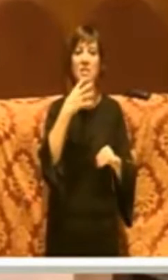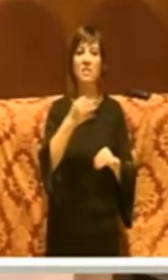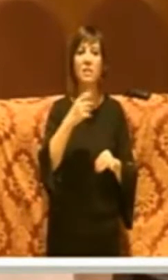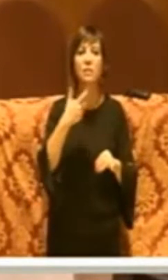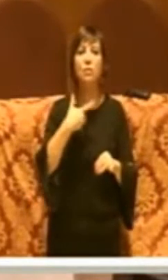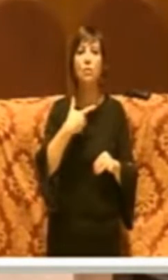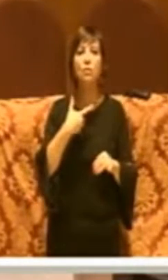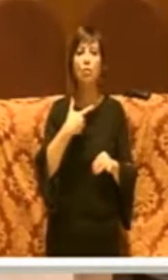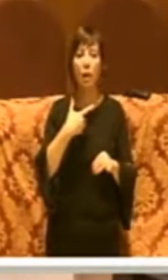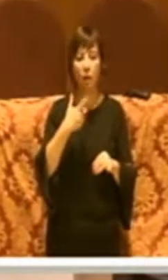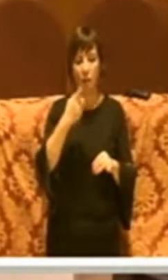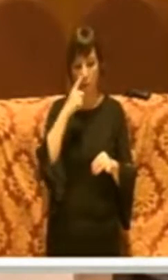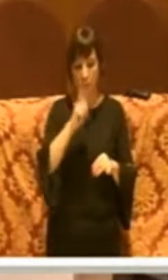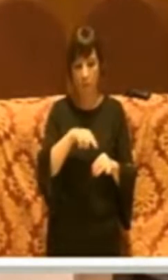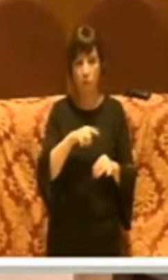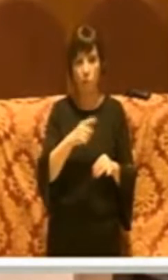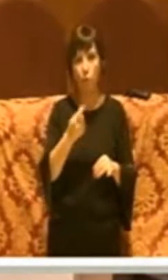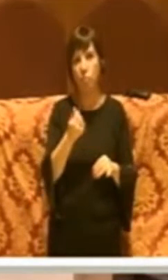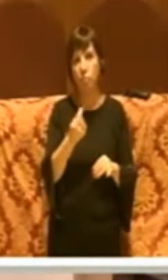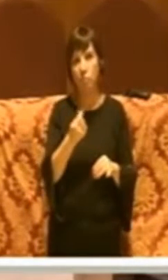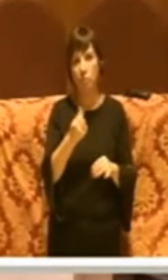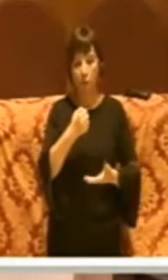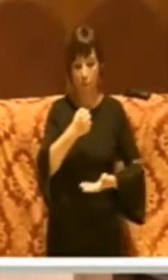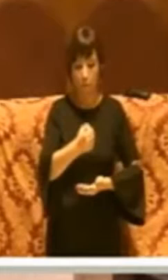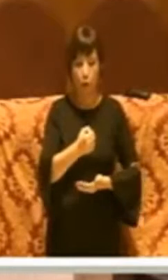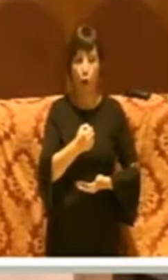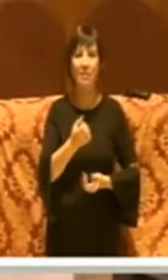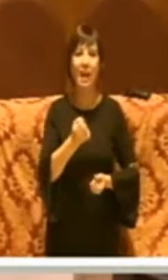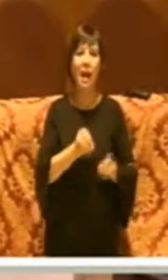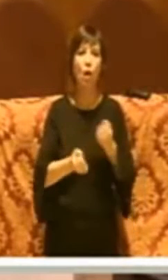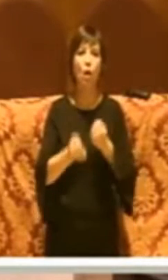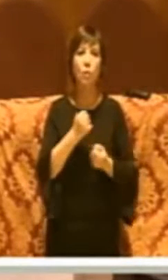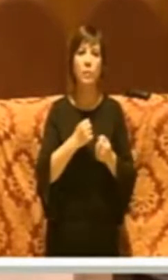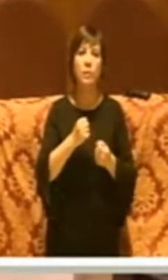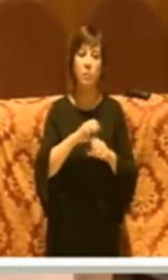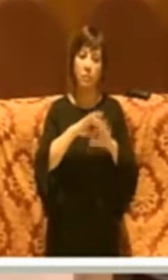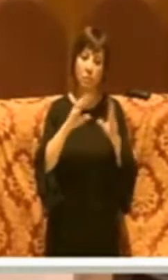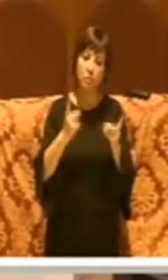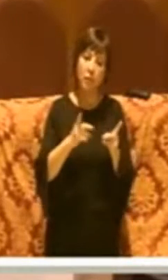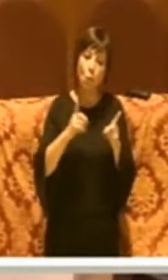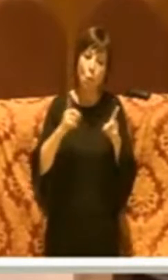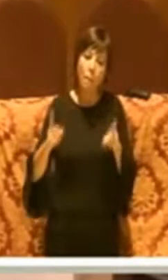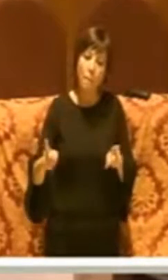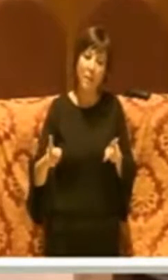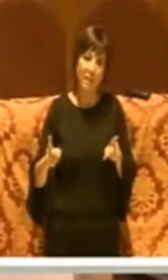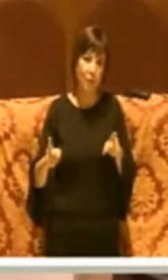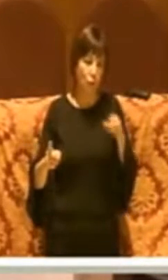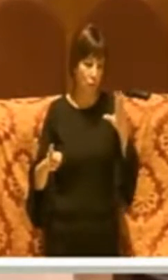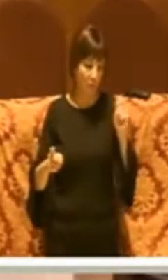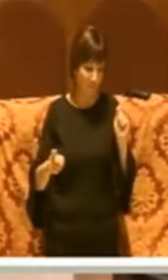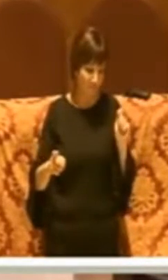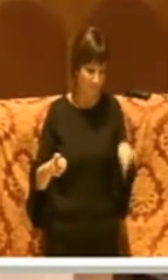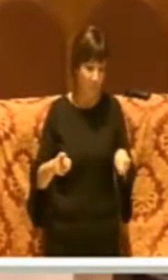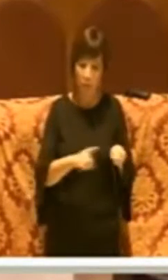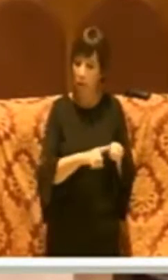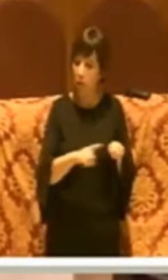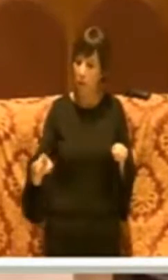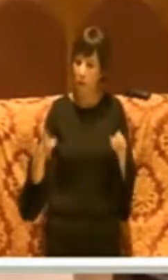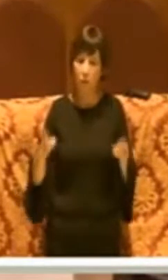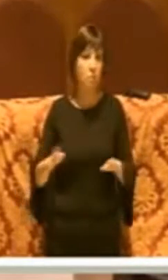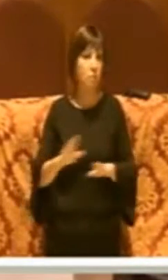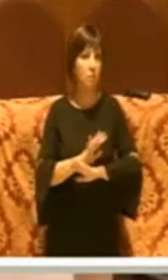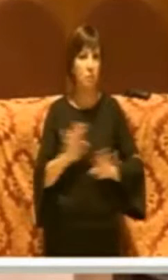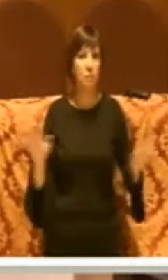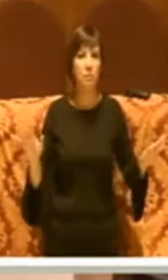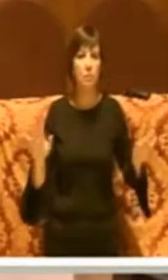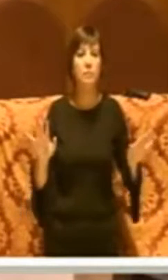di determinati fondi economici per un tot tempo, di modo tale che, all'occorrenza,